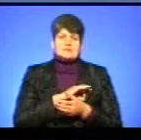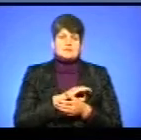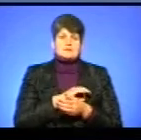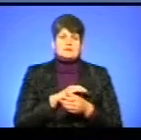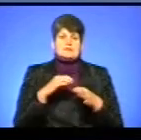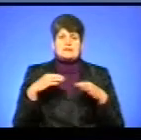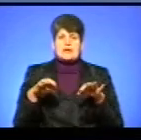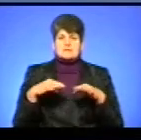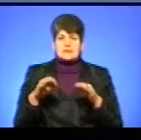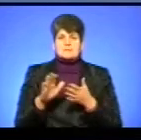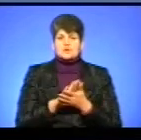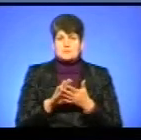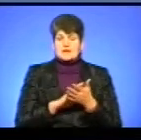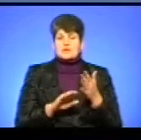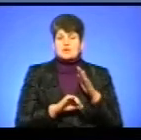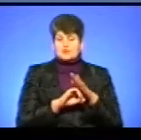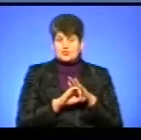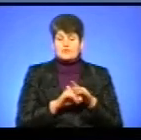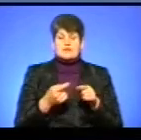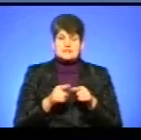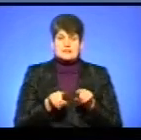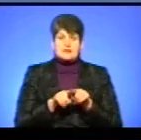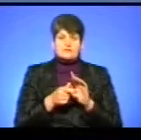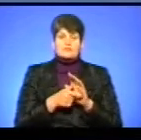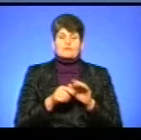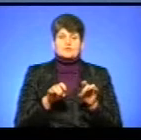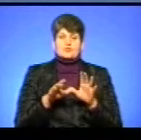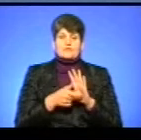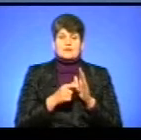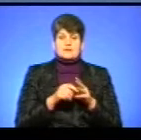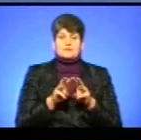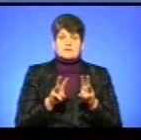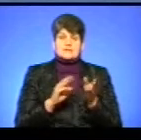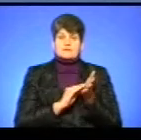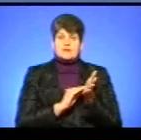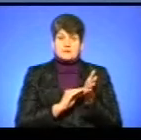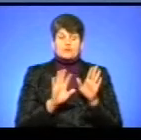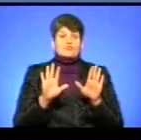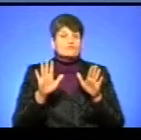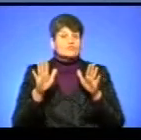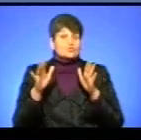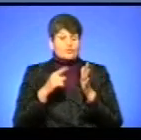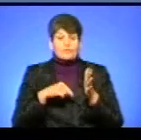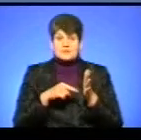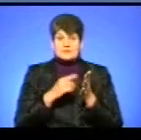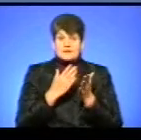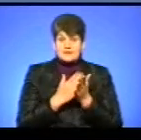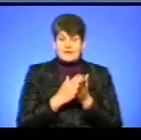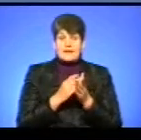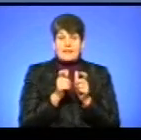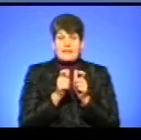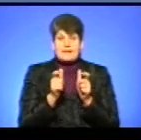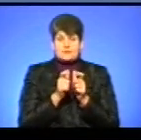транспортом на безоплатній основі. Також в постанові Кабінету міністрів зазначено, що у разі, якщо в місті діє електронна система